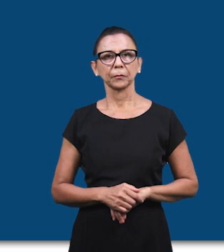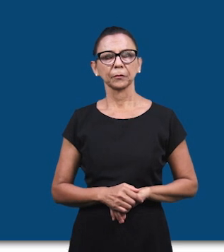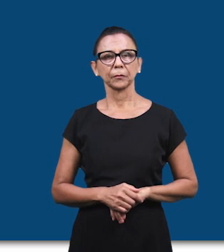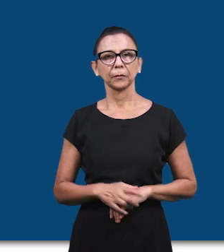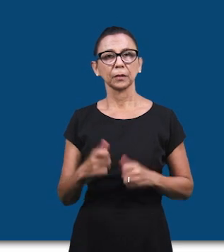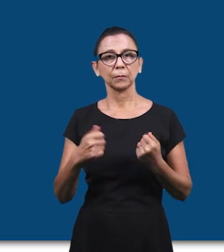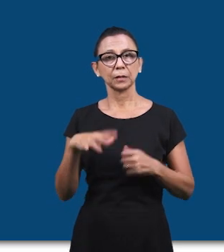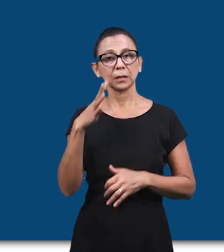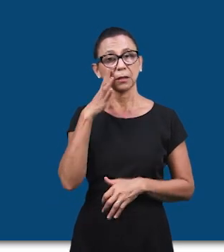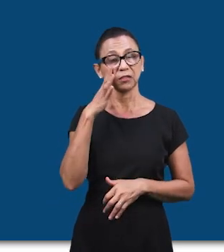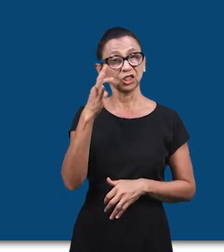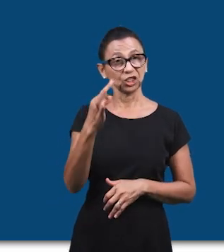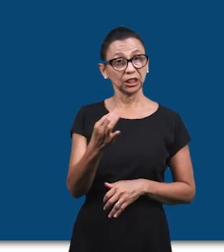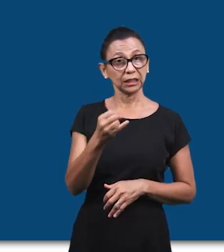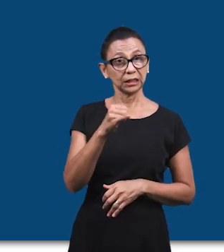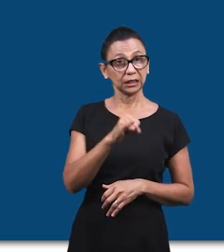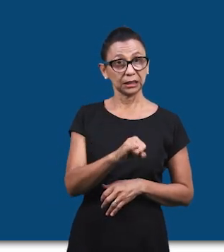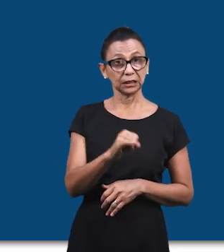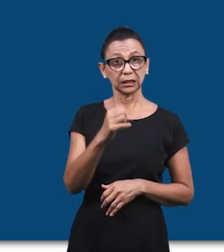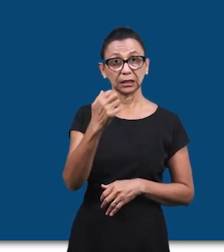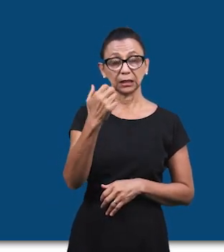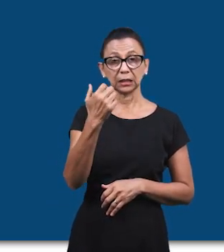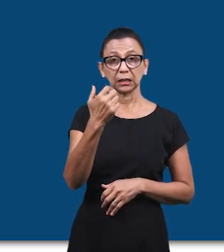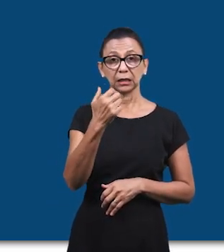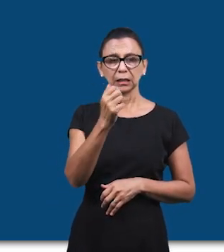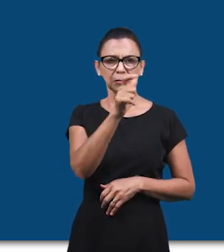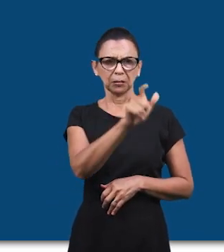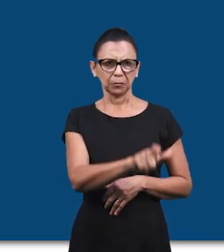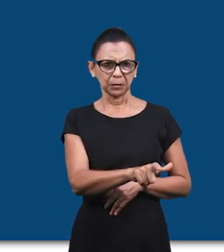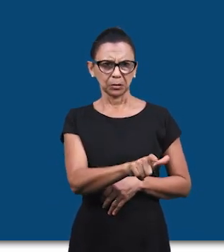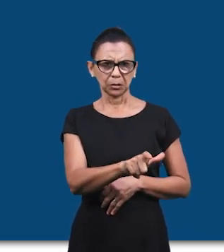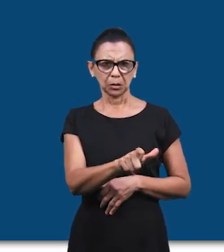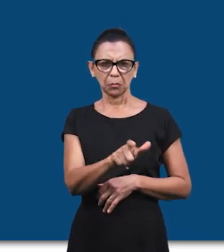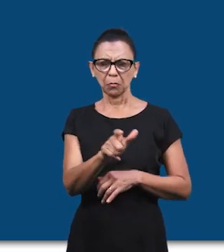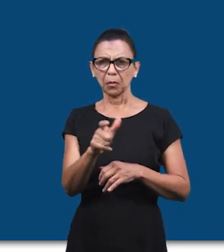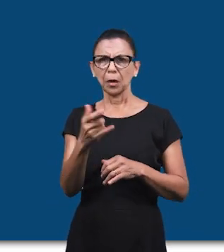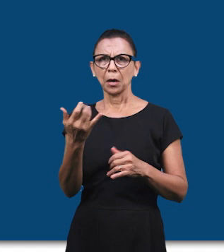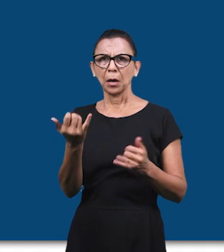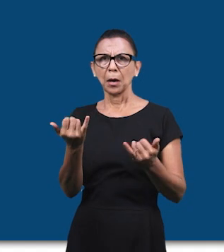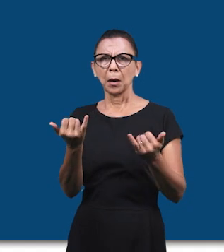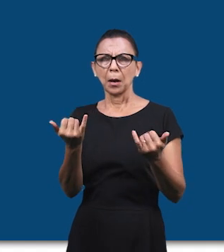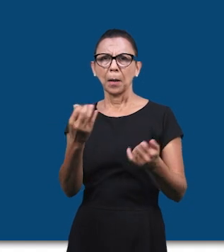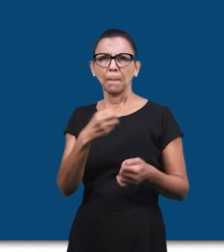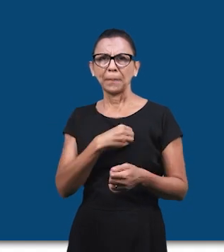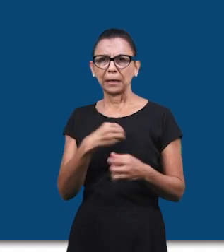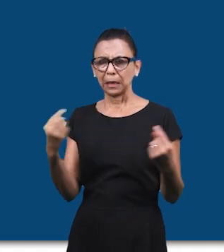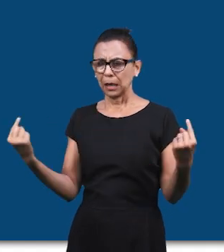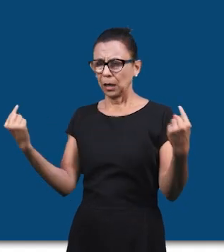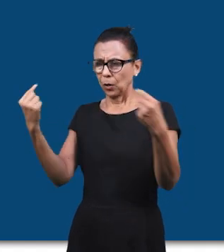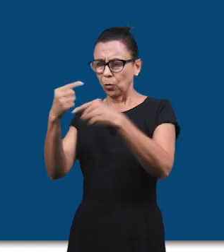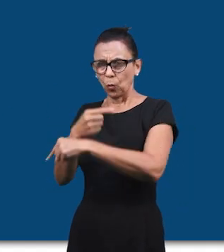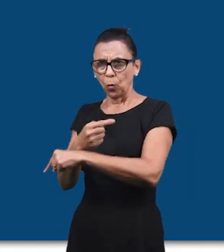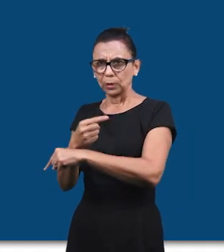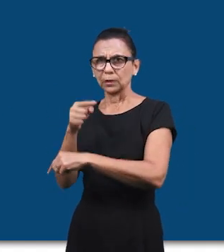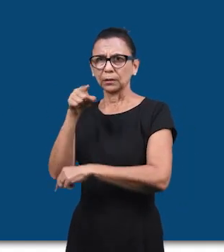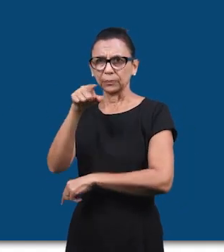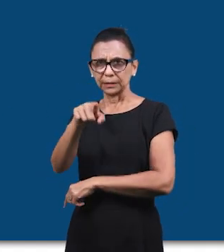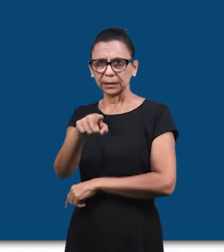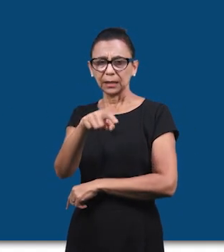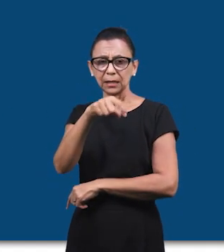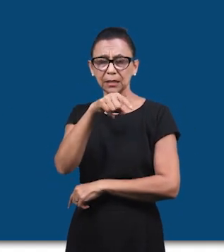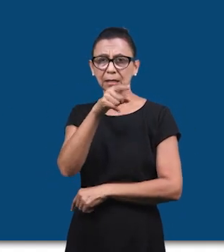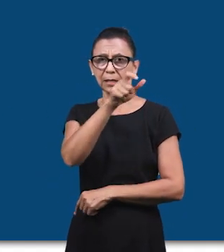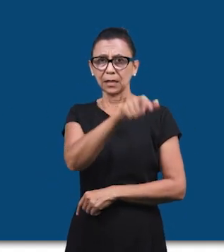Если же согрешит против тебя, брат, выговори ему. И если покаяться, прости